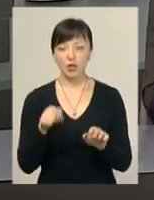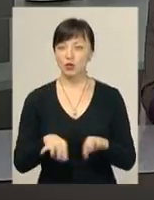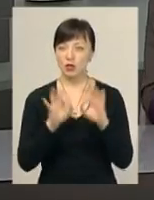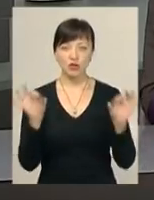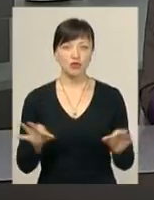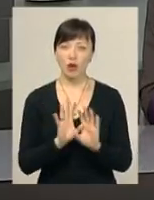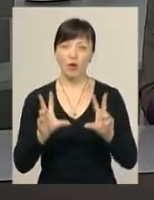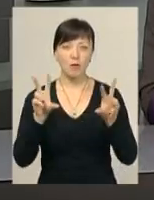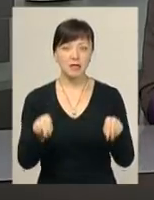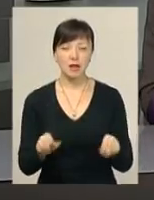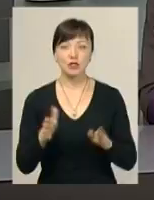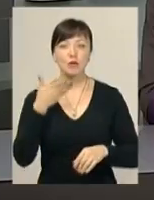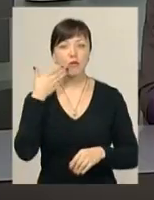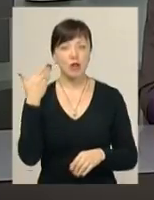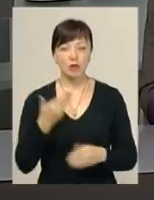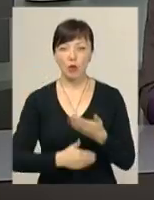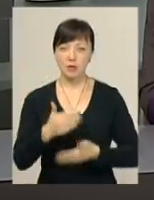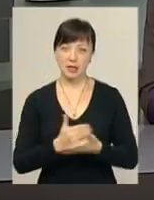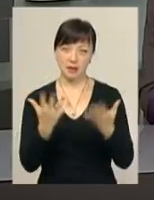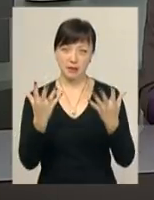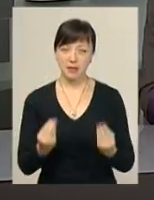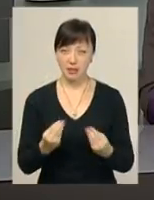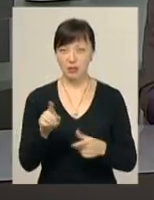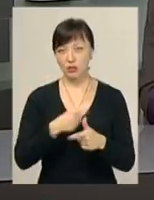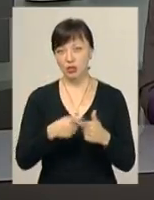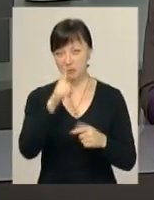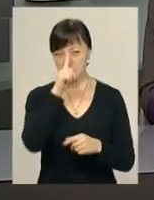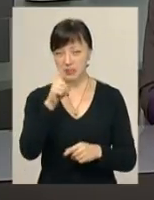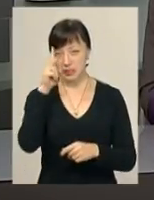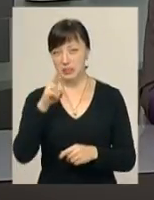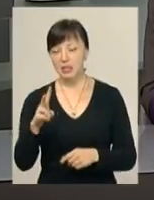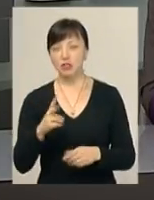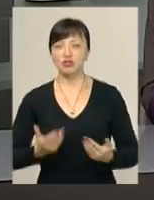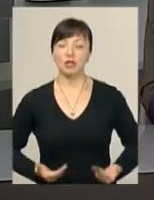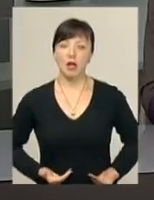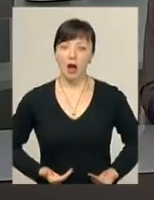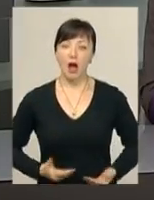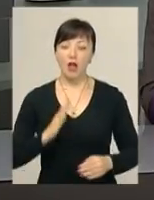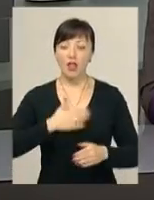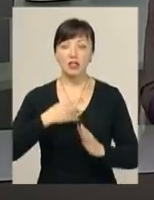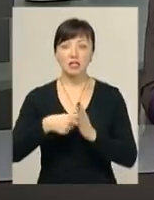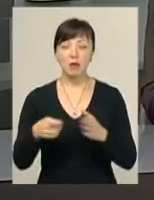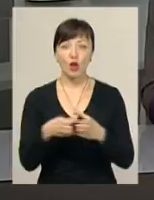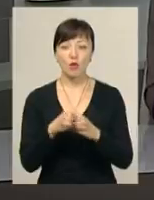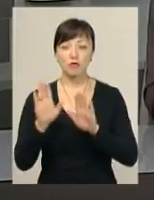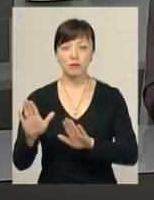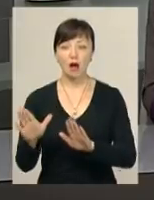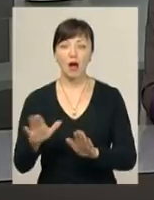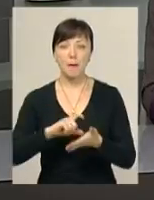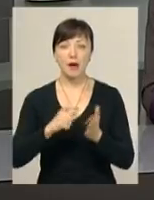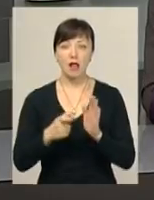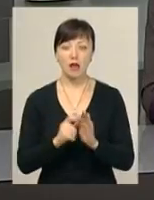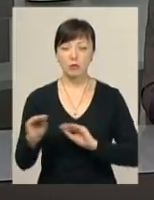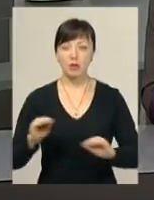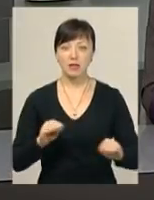нічого не обіцяють, а лише полегшують останні дні чи місяці життя. Наша знімальна група побувала у хоспісних палатах, що обладнані в